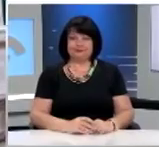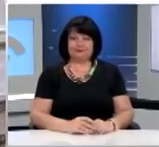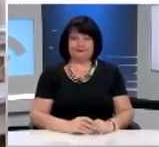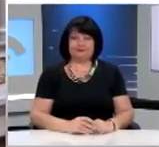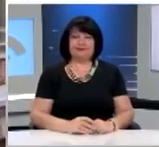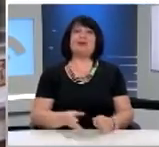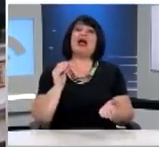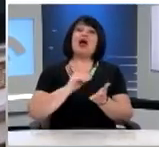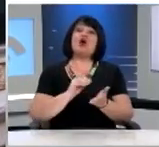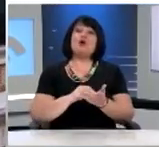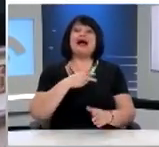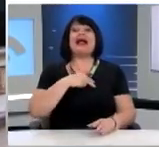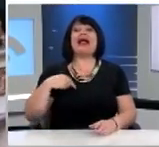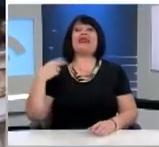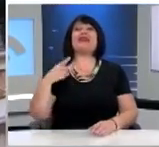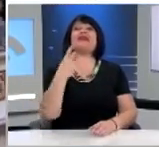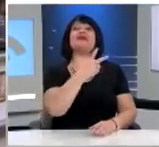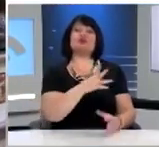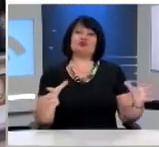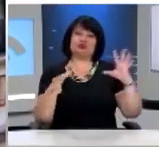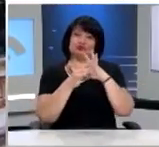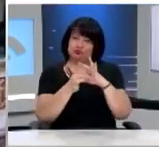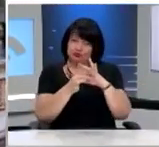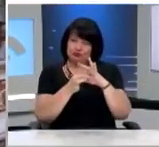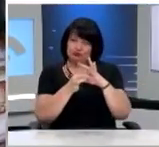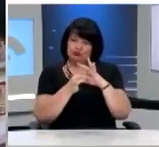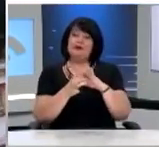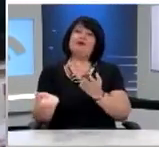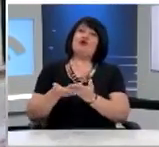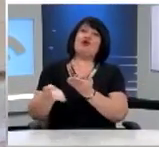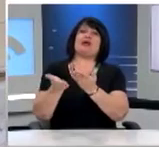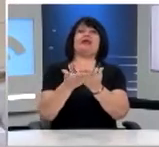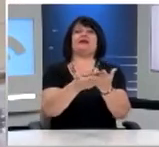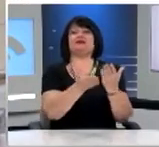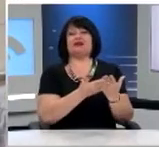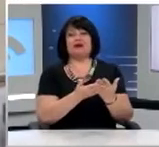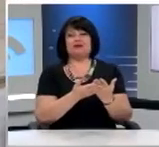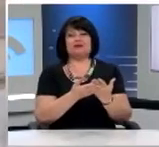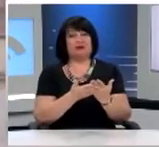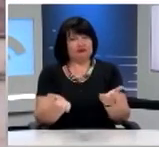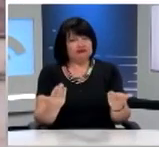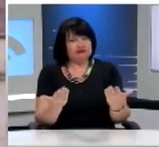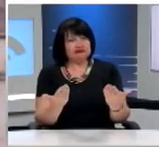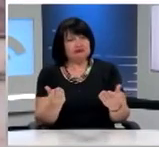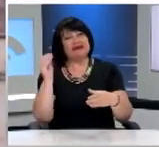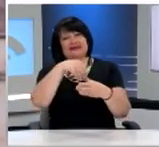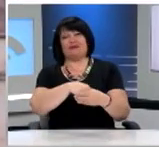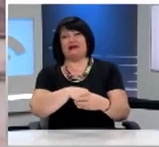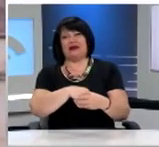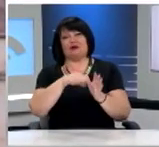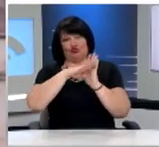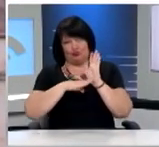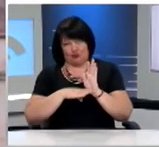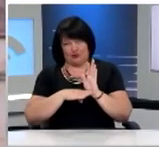Καθώς και τους καθηγητές συνδέσμους Που σας βοήθησαν και σας ενθάρρυναν να συμμετέχετε